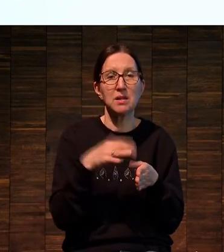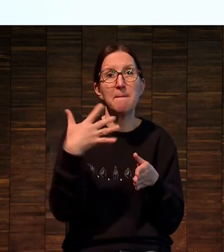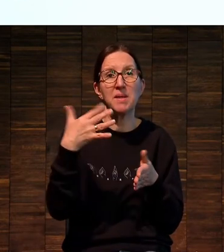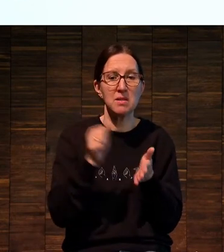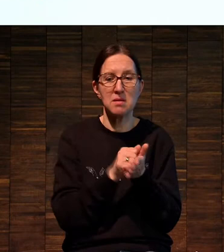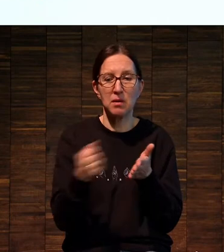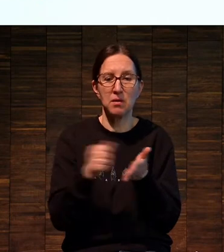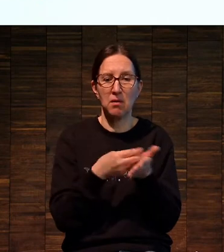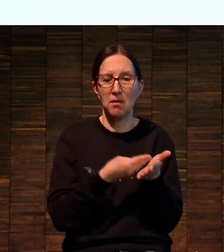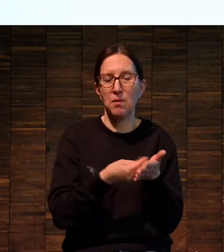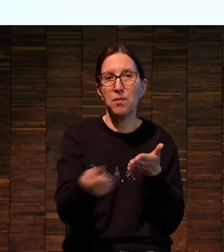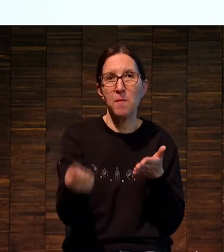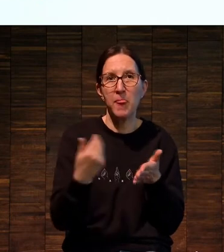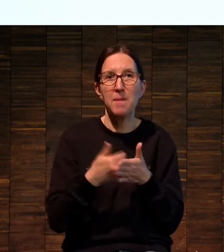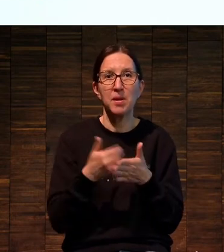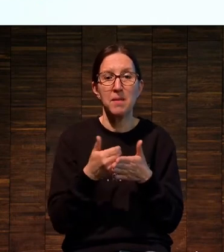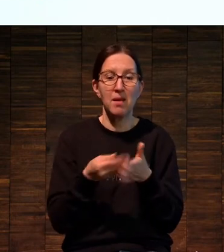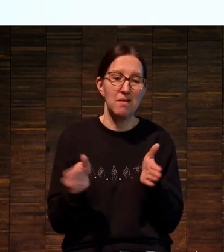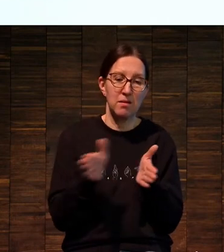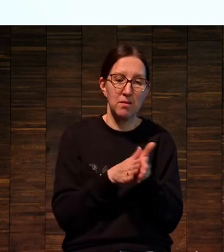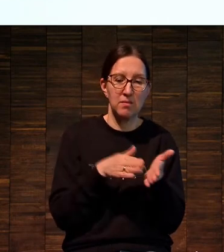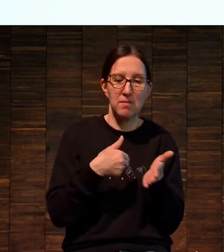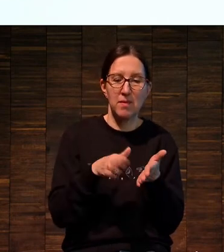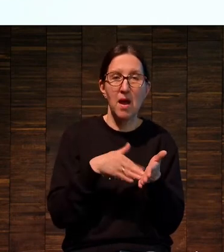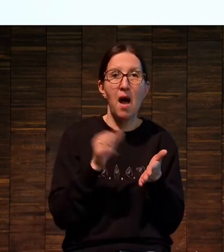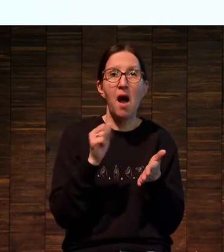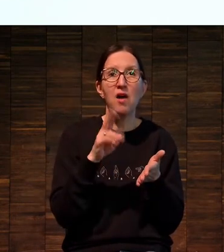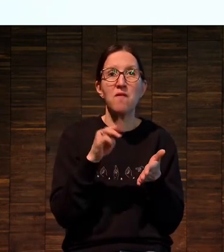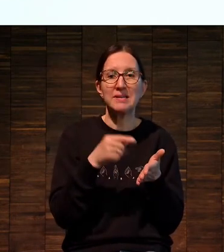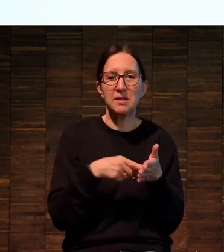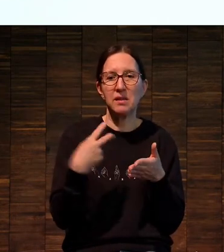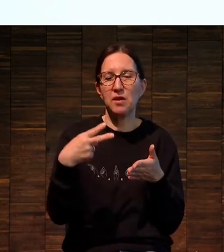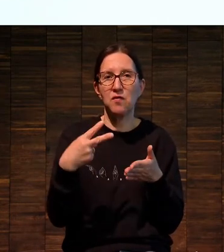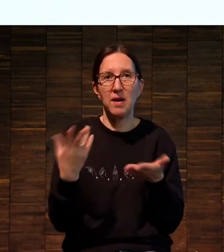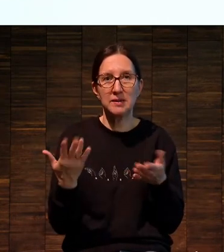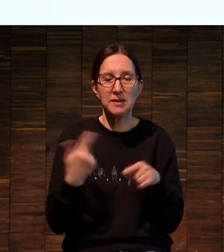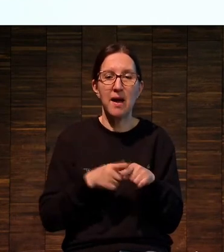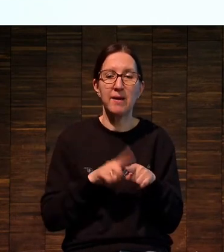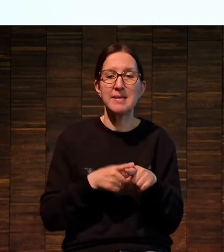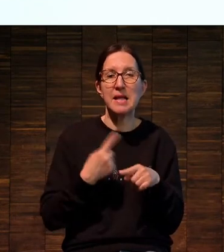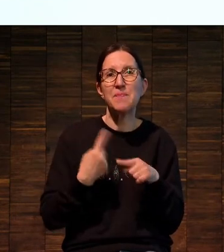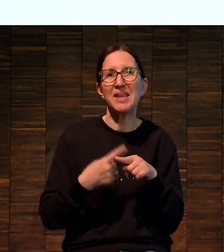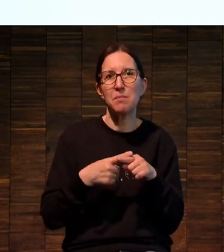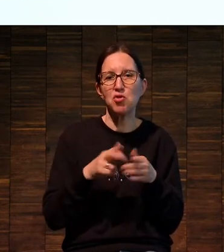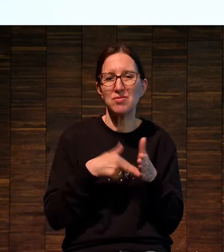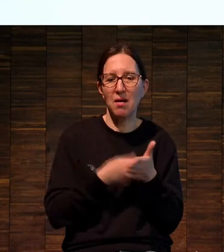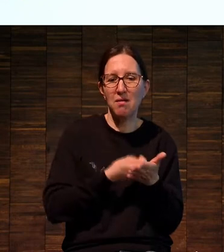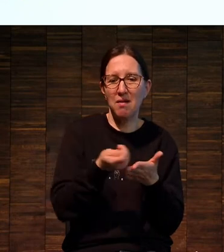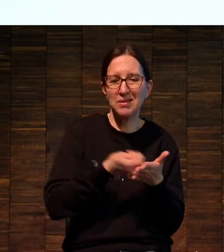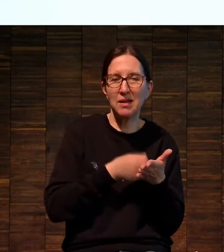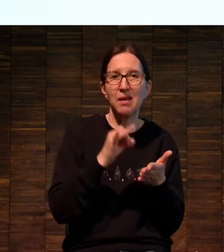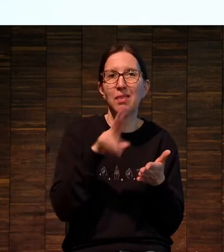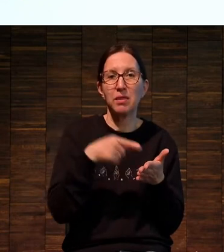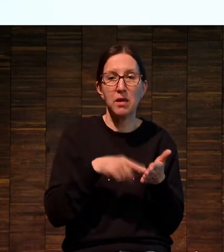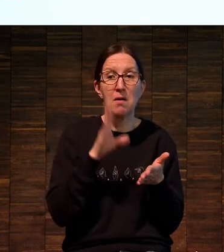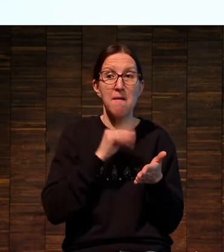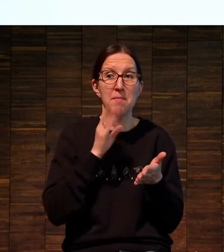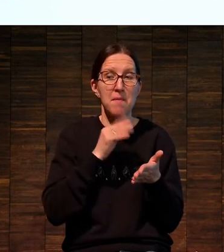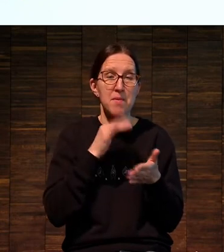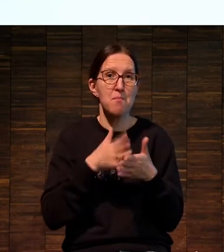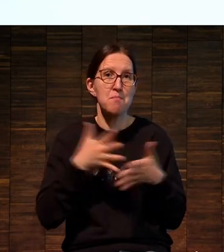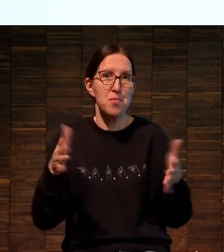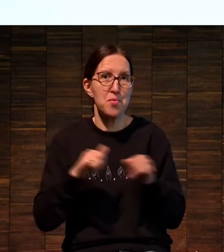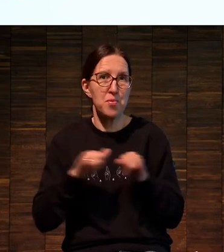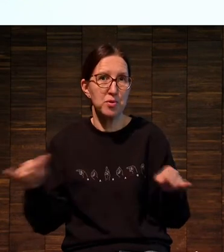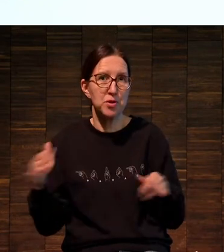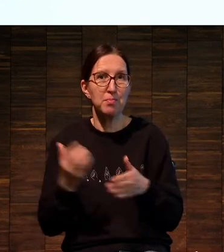оттисков, а акватинту за 20. А если ты будешь печатать какой-нибудь индига химической краской, то она поживет еще. То